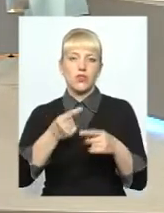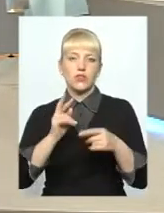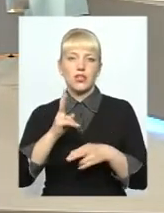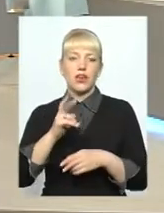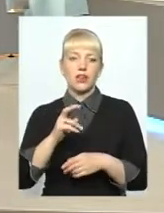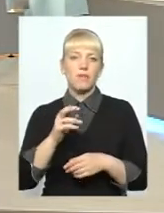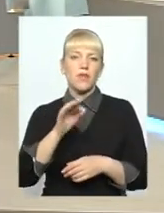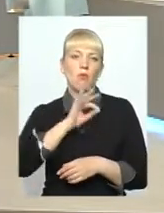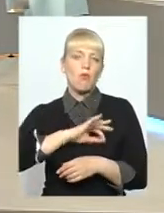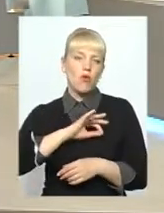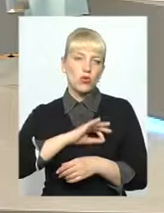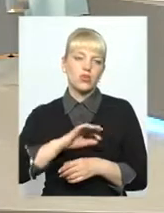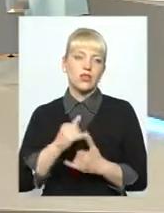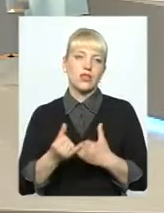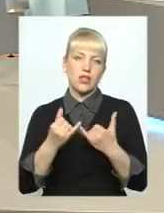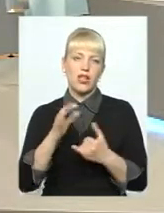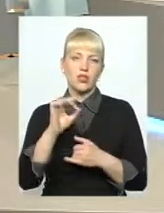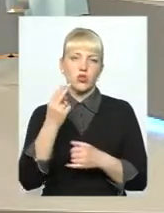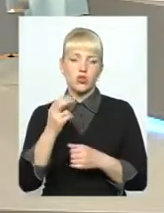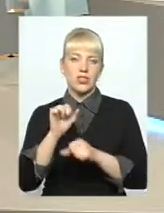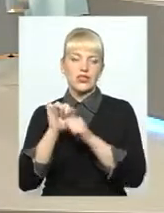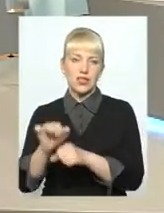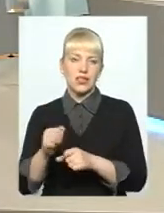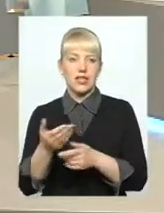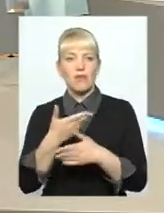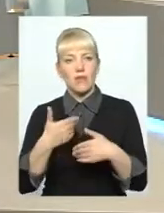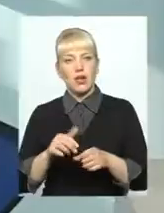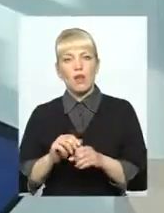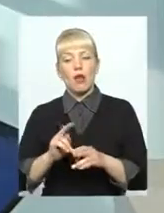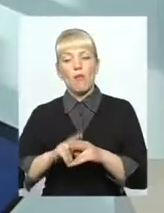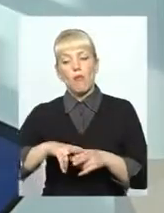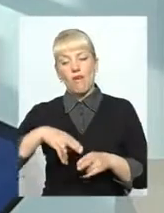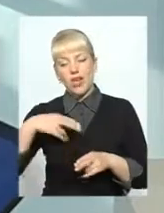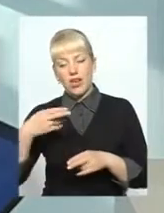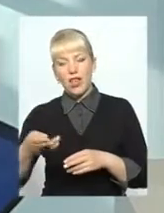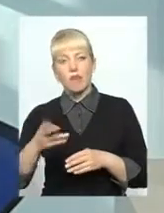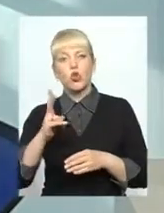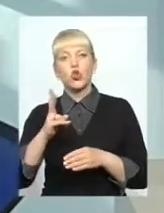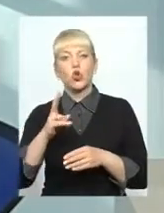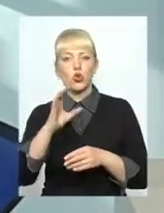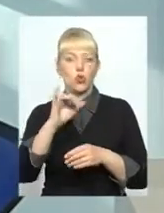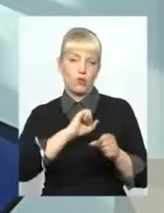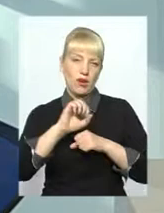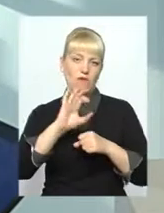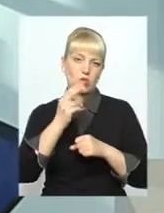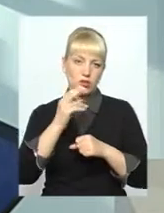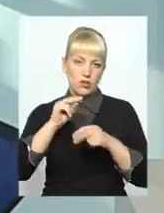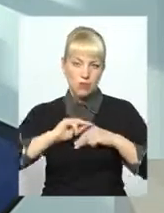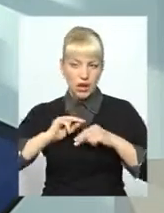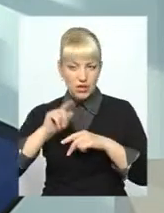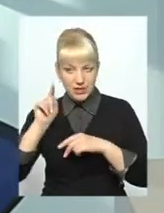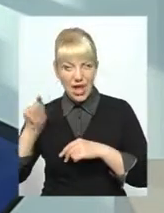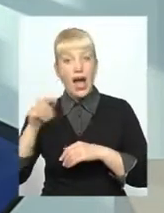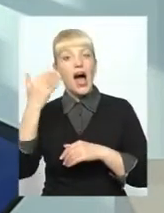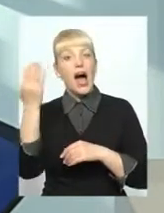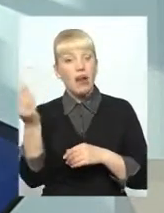вже судзахисту, так? Ми повернемо розпорядноку коштів, а управління